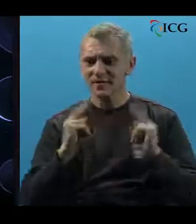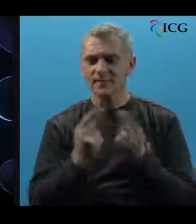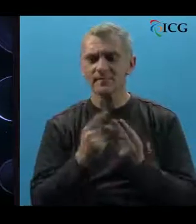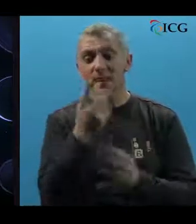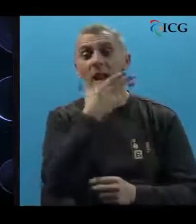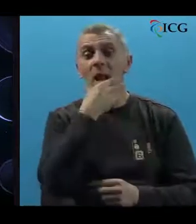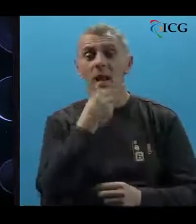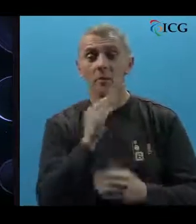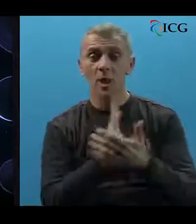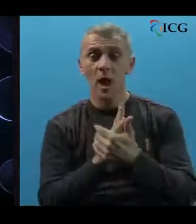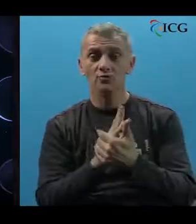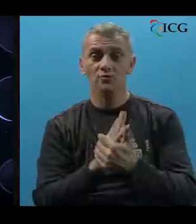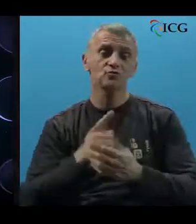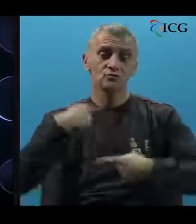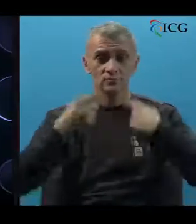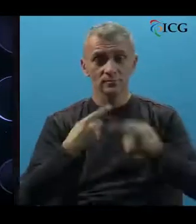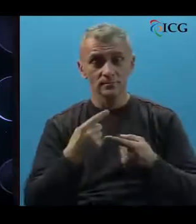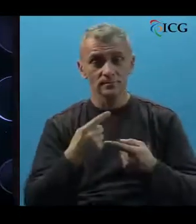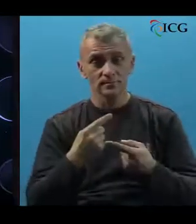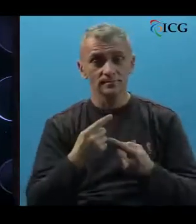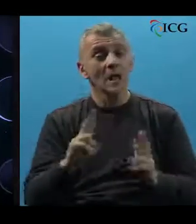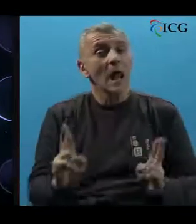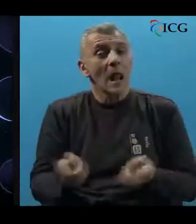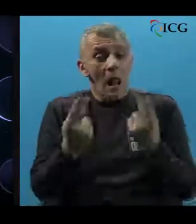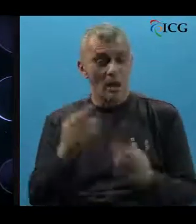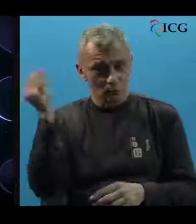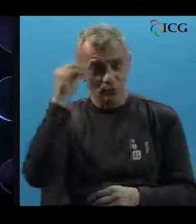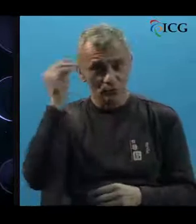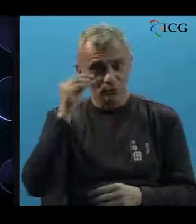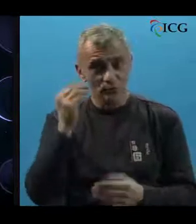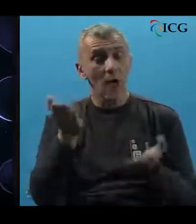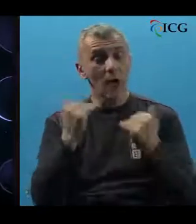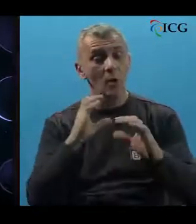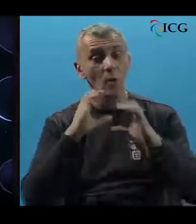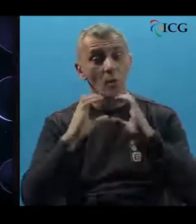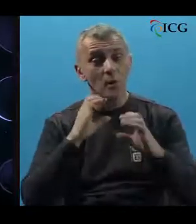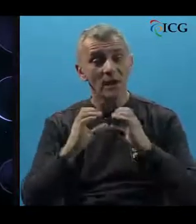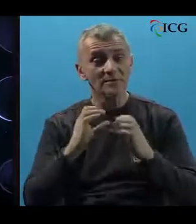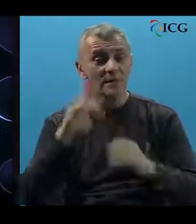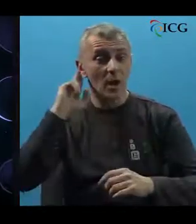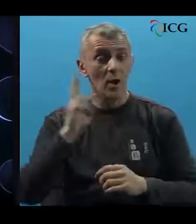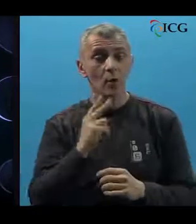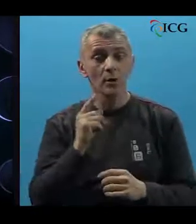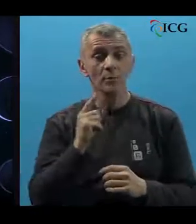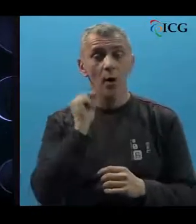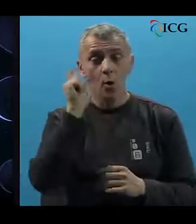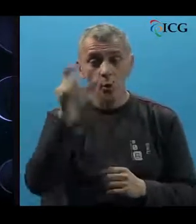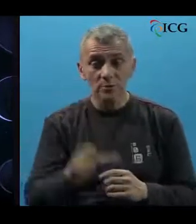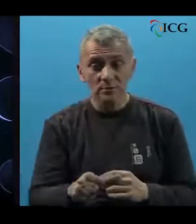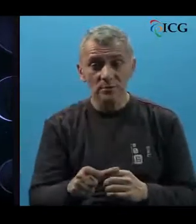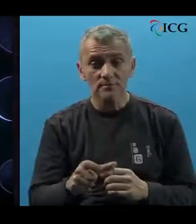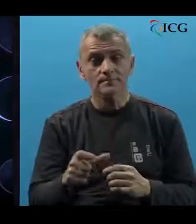lijep način izražavanja. Lagan je zaučiti, inače u komunikaciji sa gluhim osobama